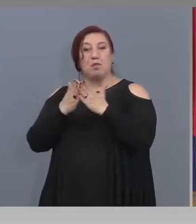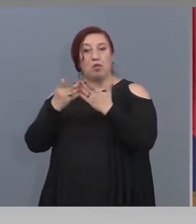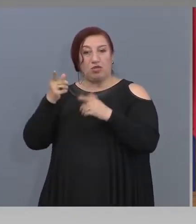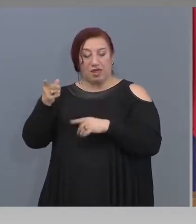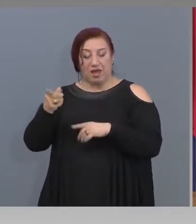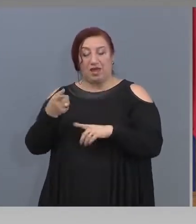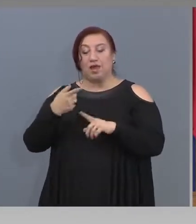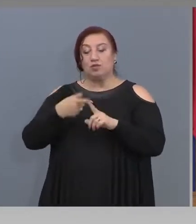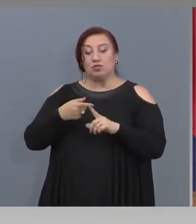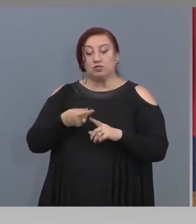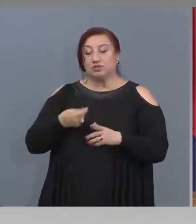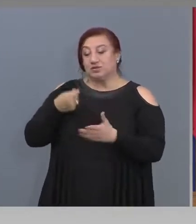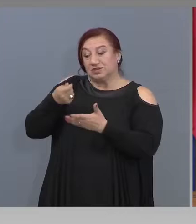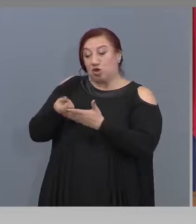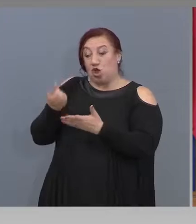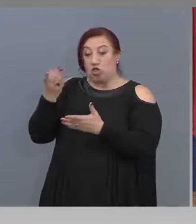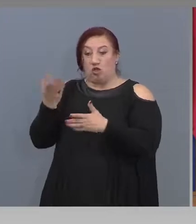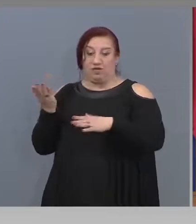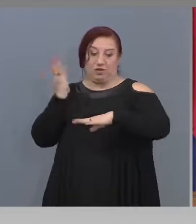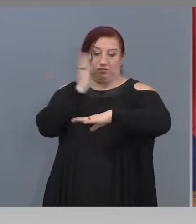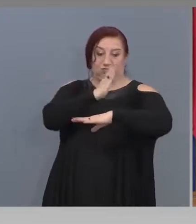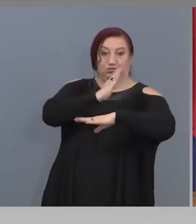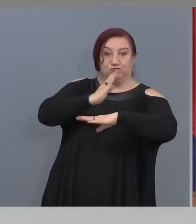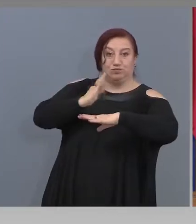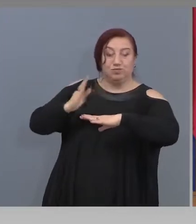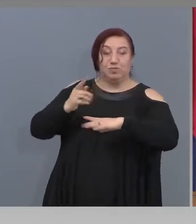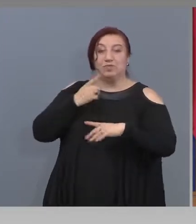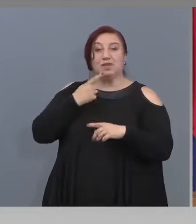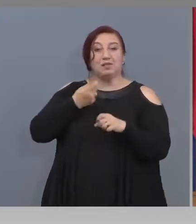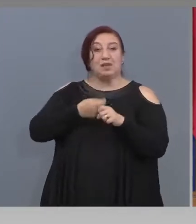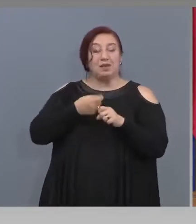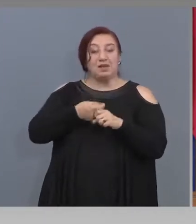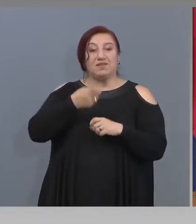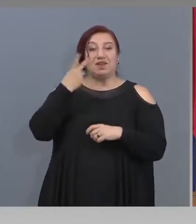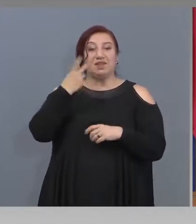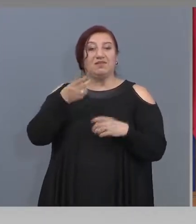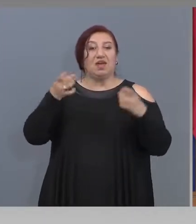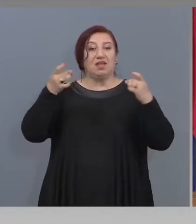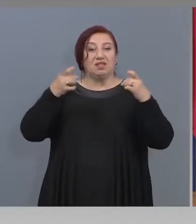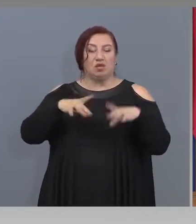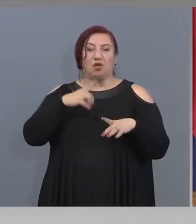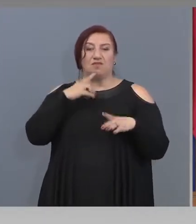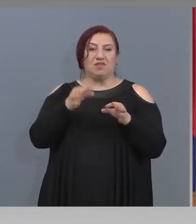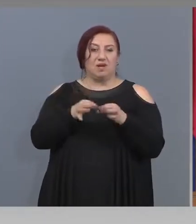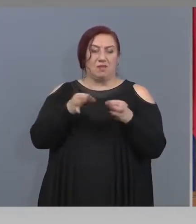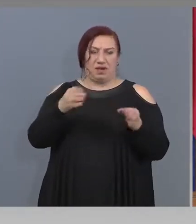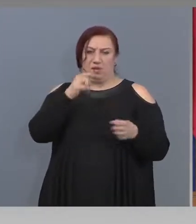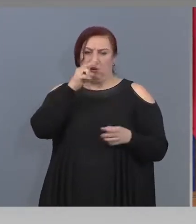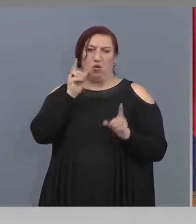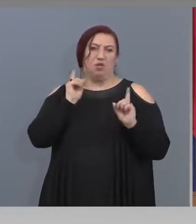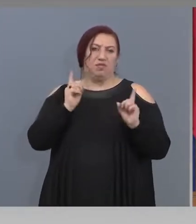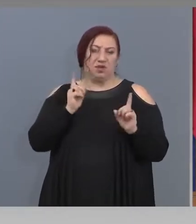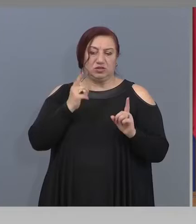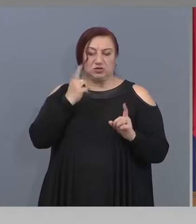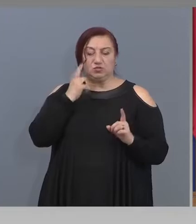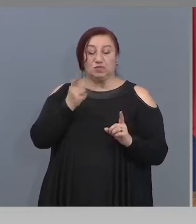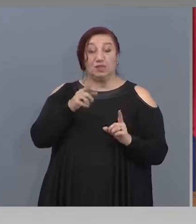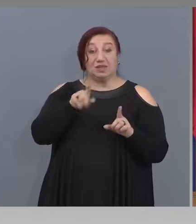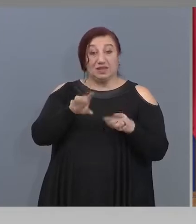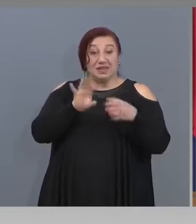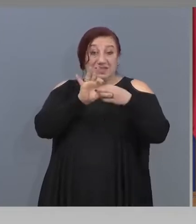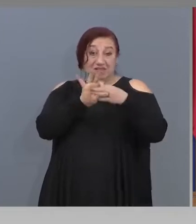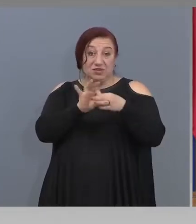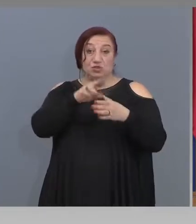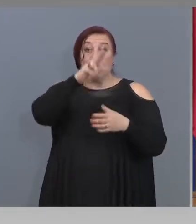фондовете, сме направили две много важни мерки с оглед на кризата. Това касае и норвежката програма.